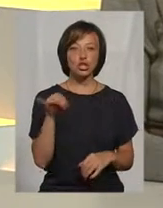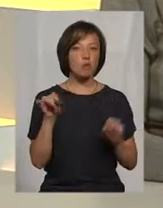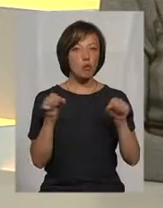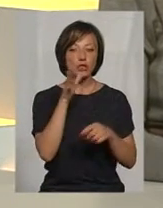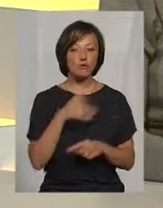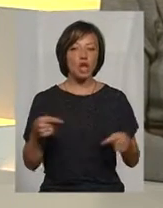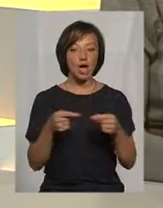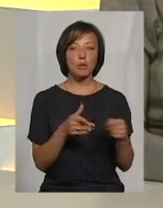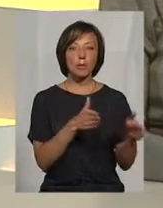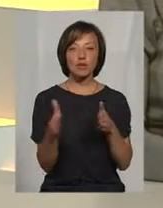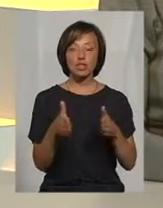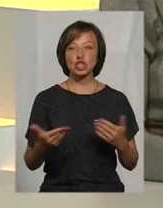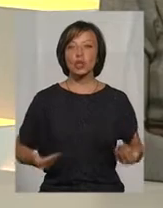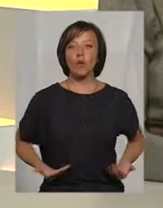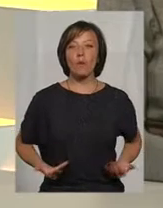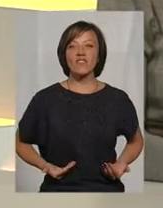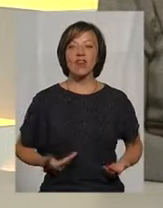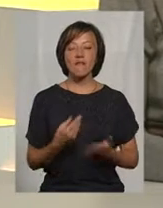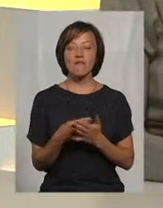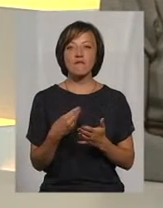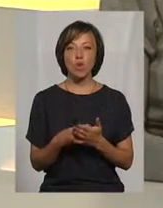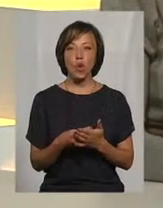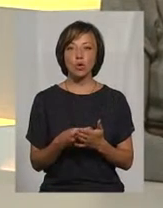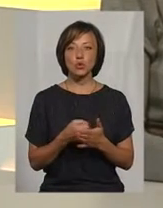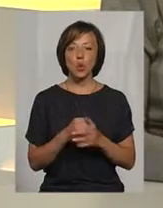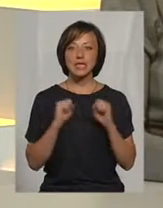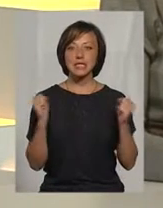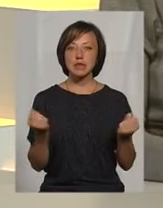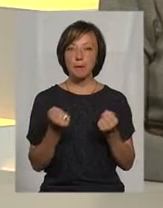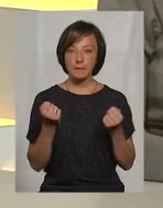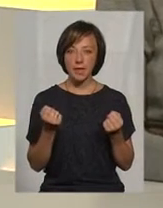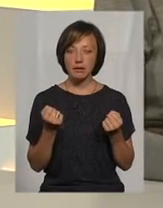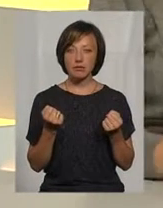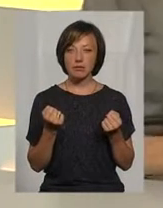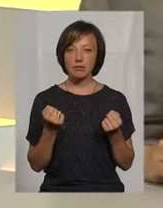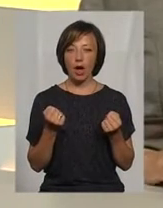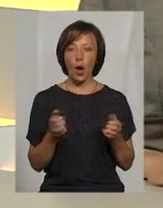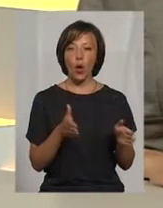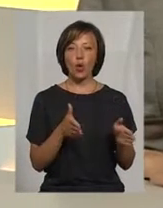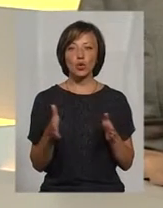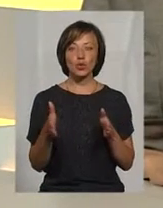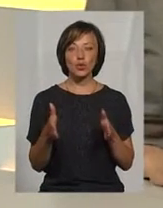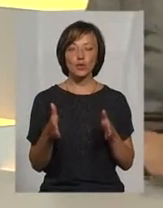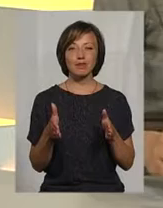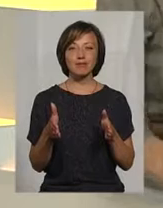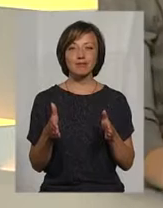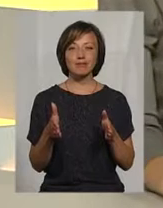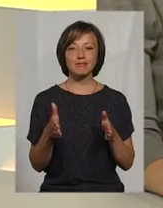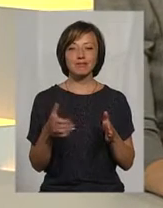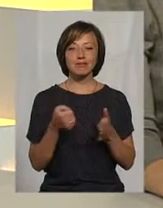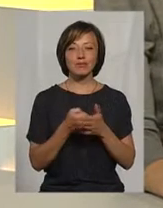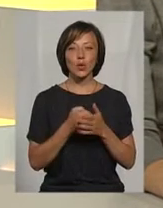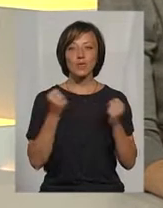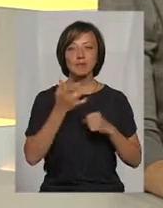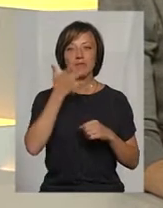вчасно підготувати житловий фонд до зими, адже «Годуй сани влітку» –